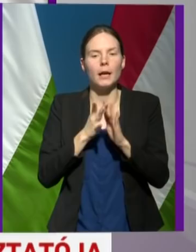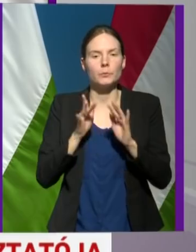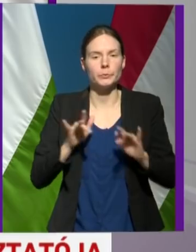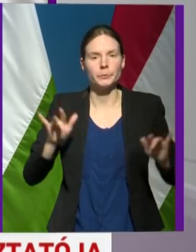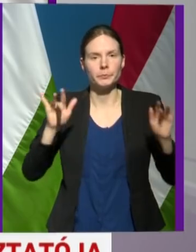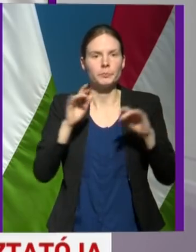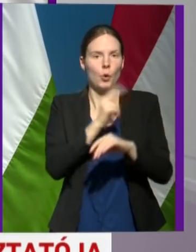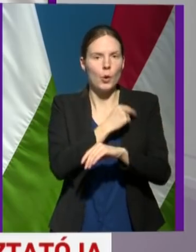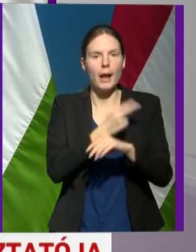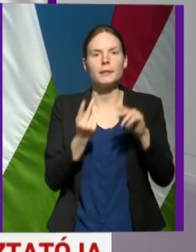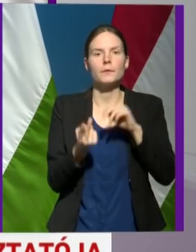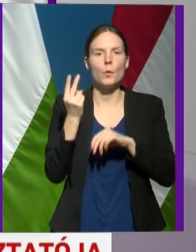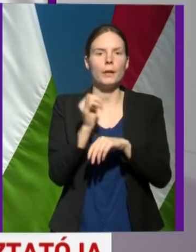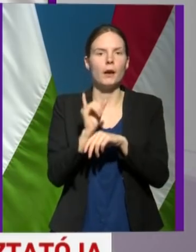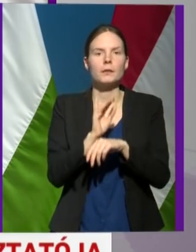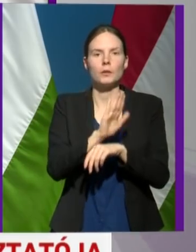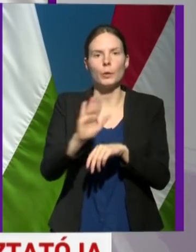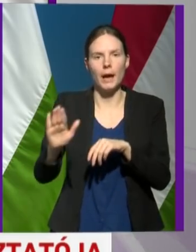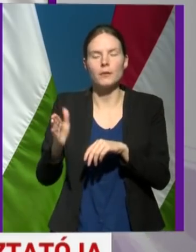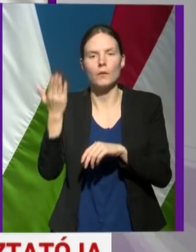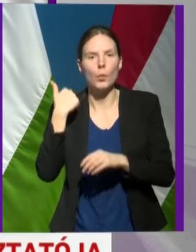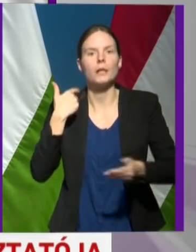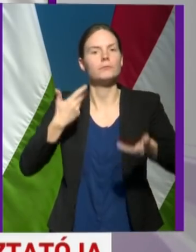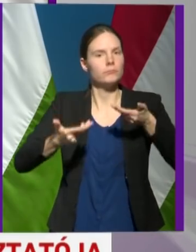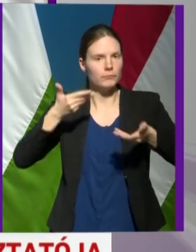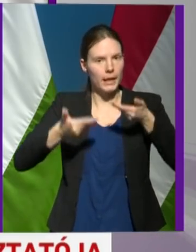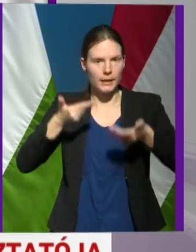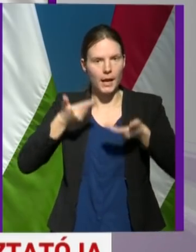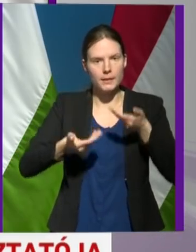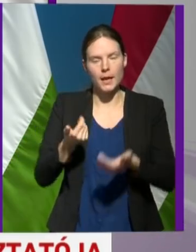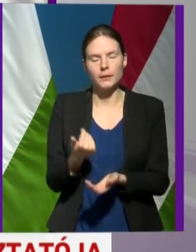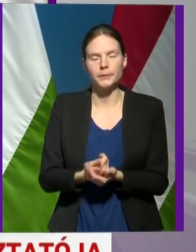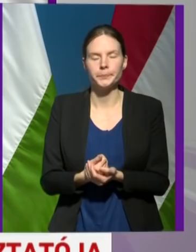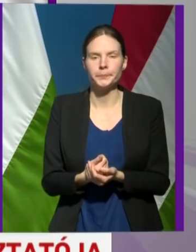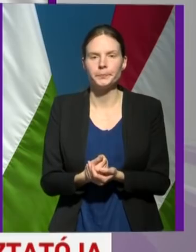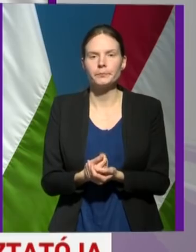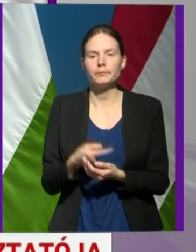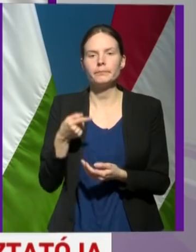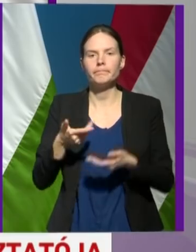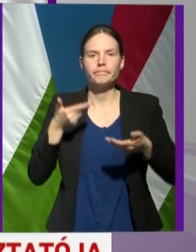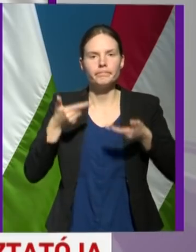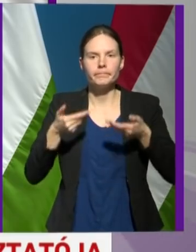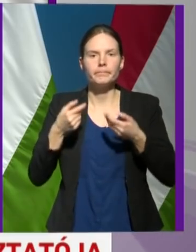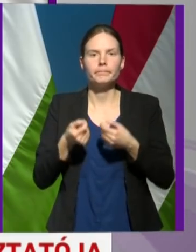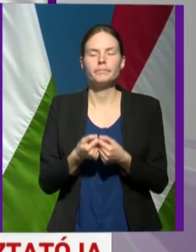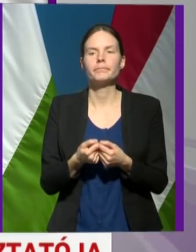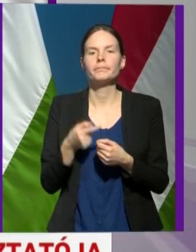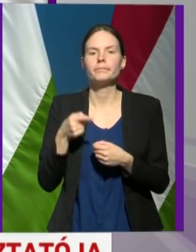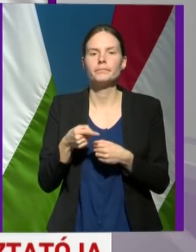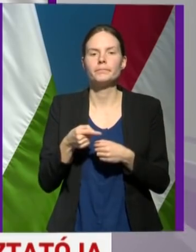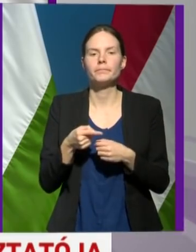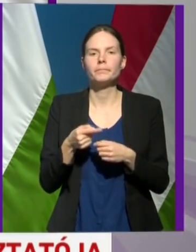főigazgatója részére tartottunk értekezletet, amelyen kifejezetten